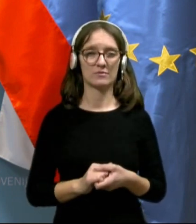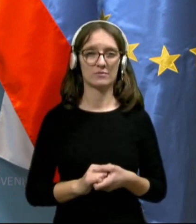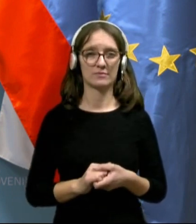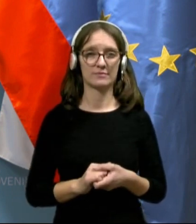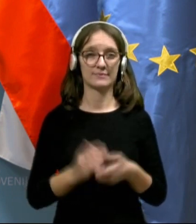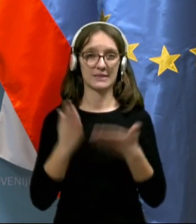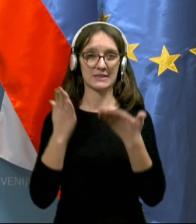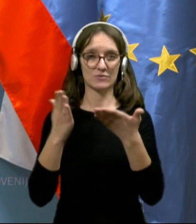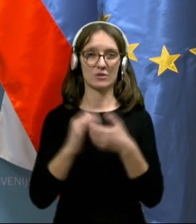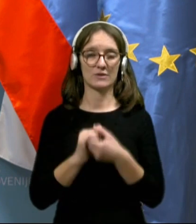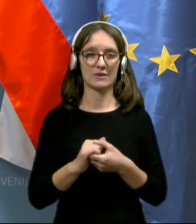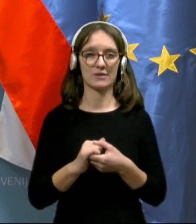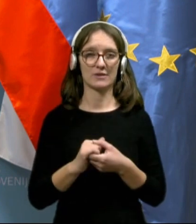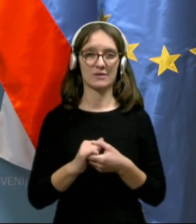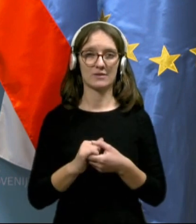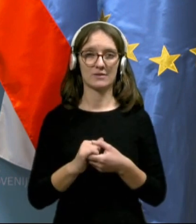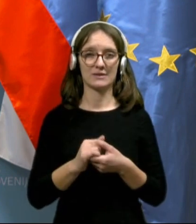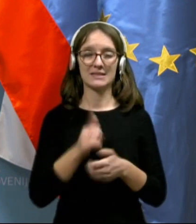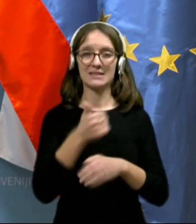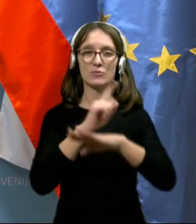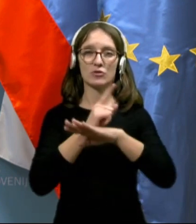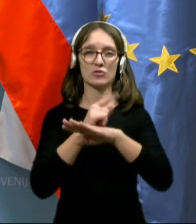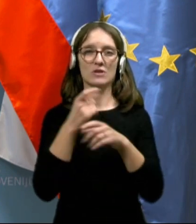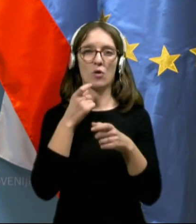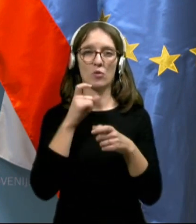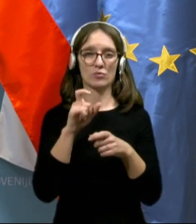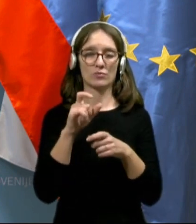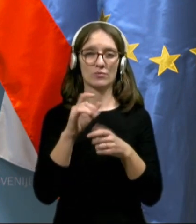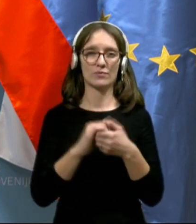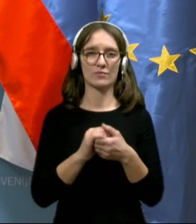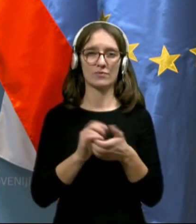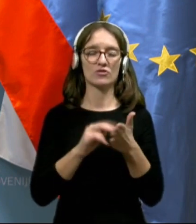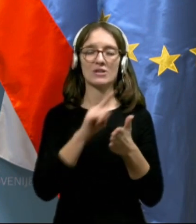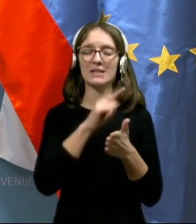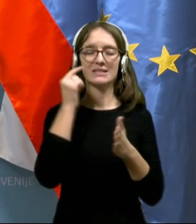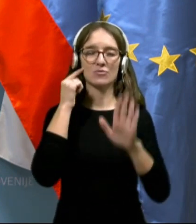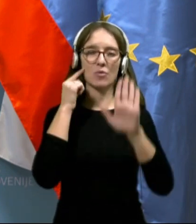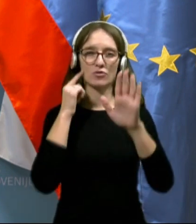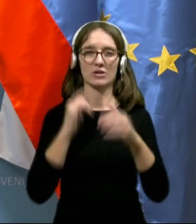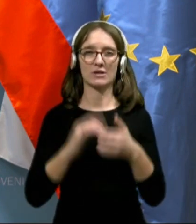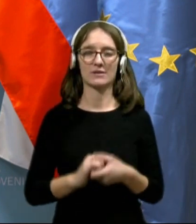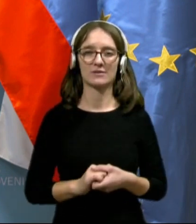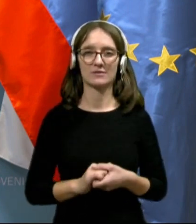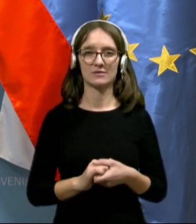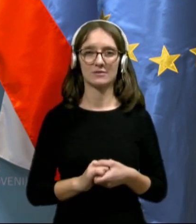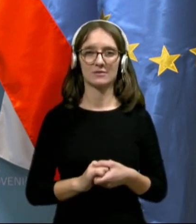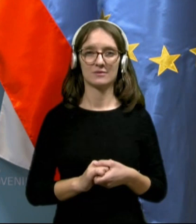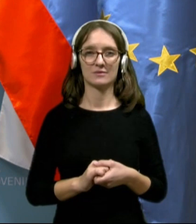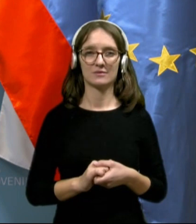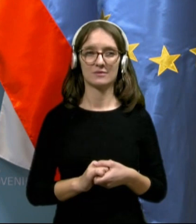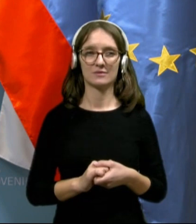Spa Pečarič, da vas oklopimo, vas še ne slišimo, počakajte sekundo, oklapljamo.